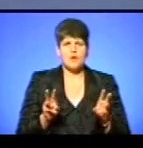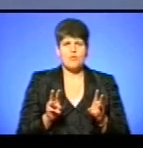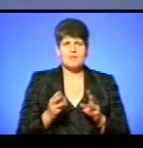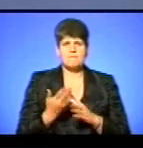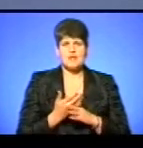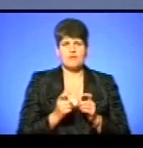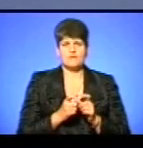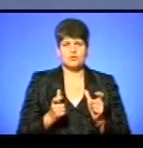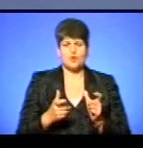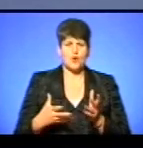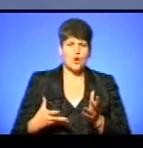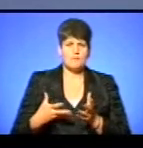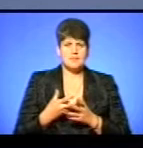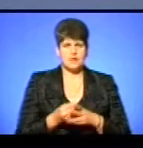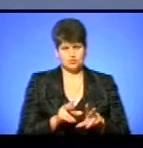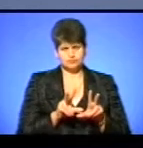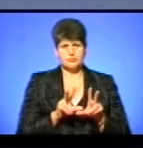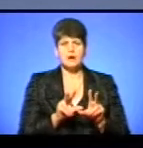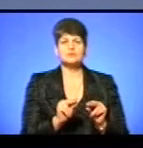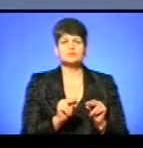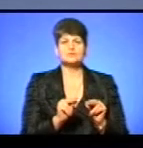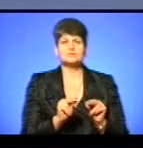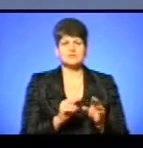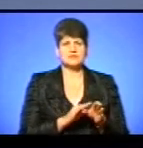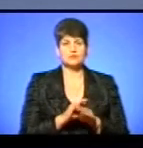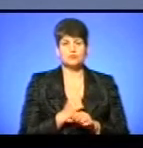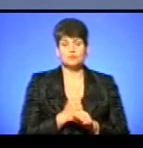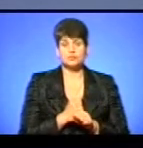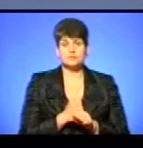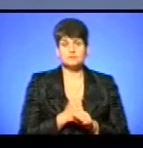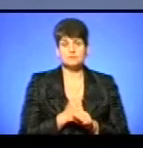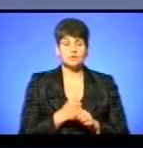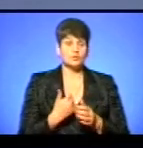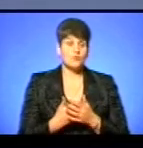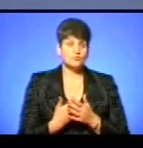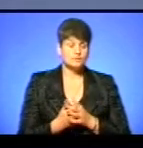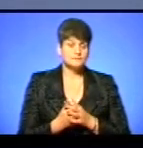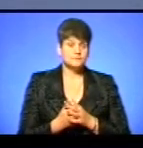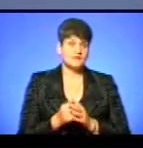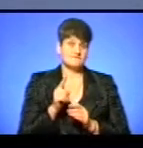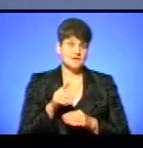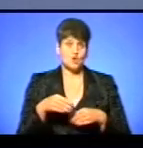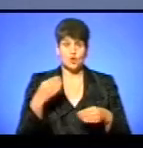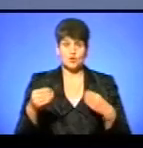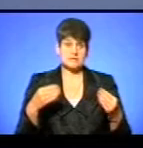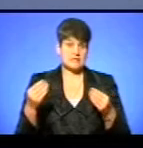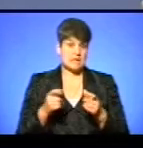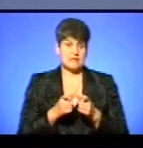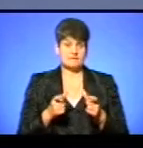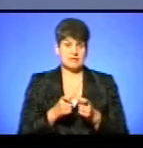квитків. Оплату будемо гарантувати за виконану роботу. Тобто, він роздає ці квитки